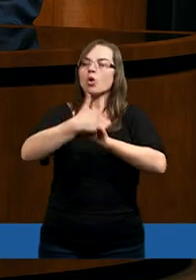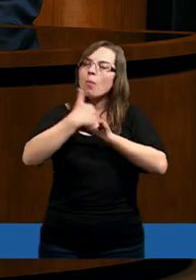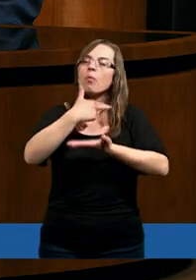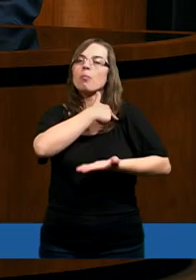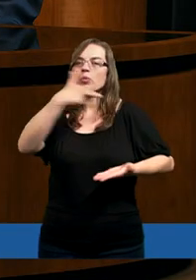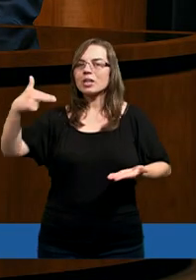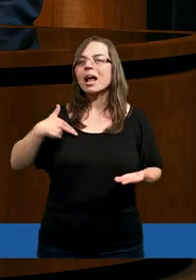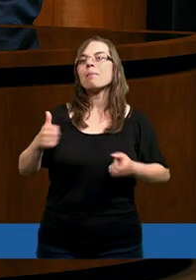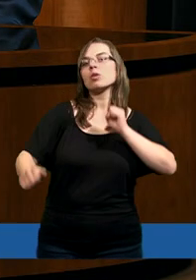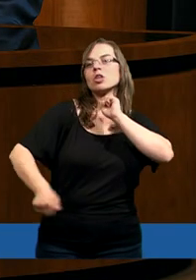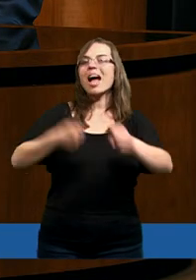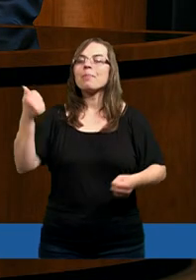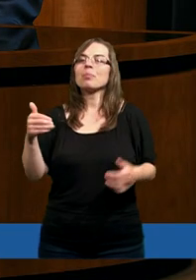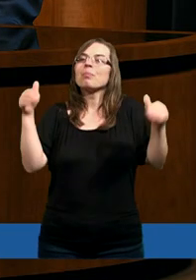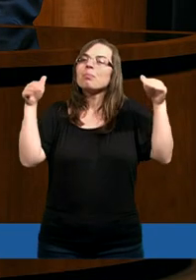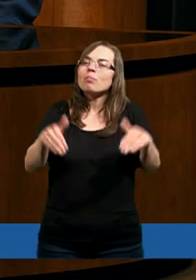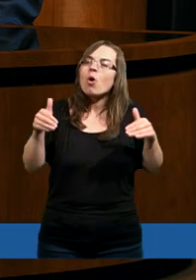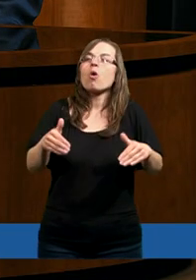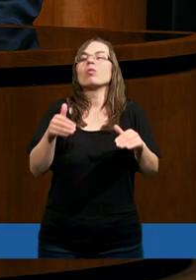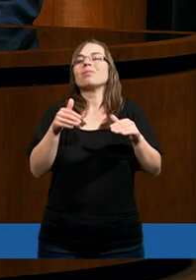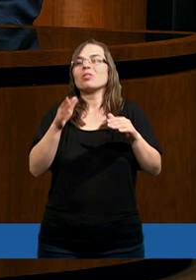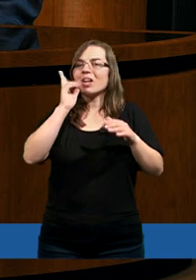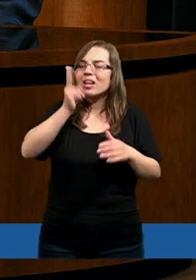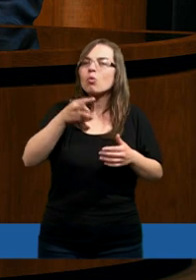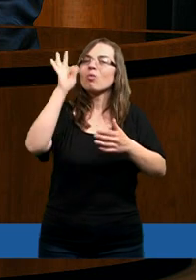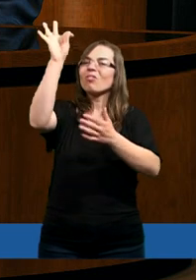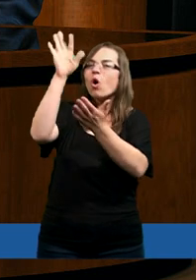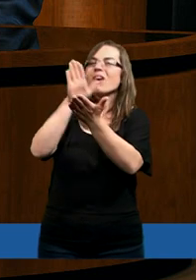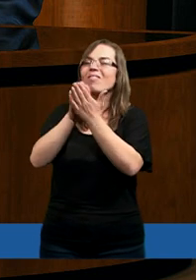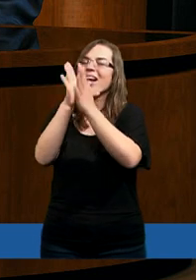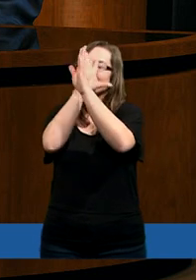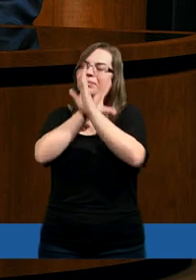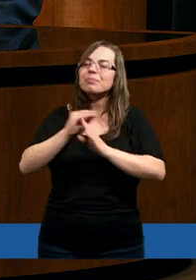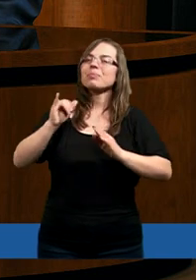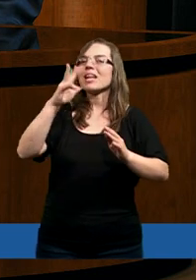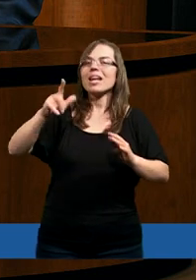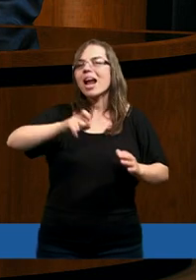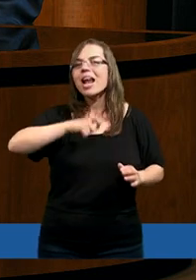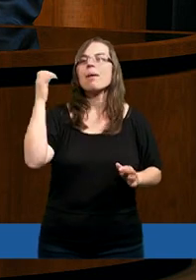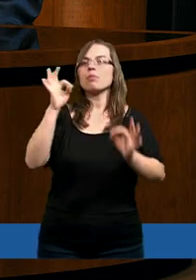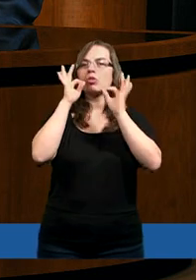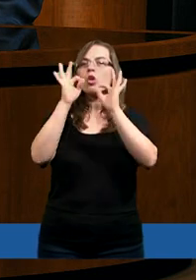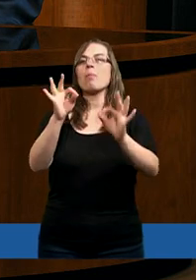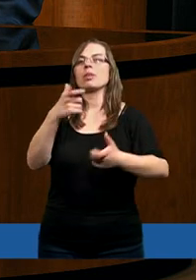dopomóż nam, abyśmy mogli ku Twej czci i chwale to wszystko, jak